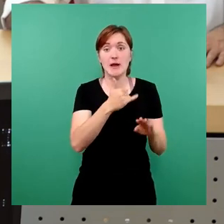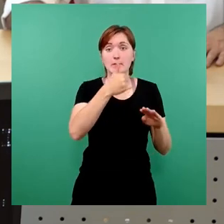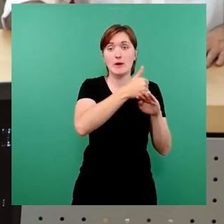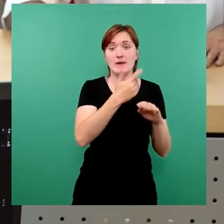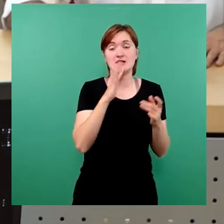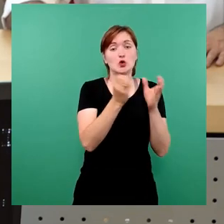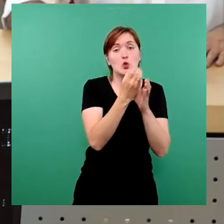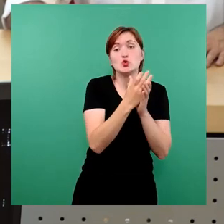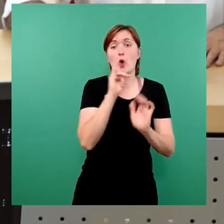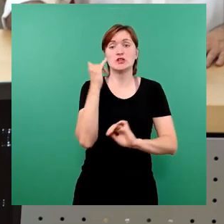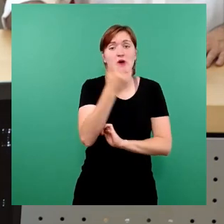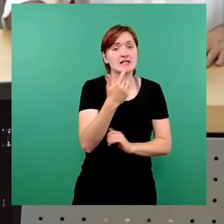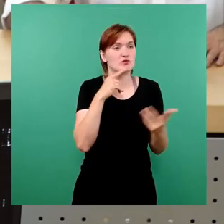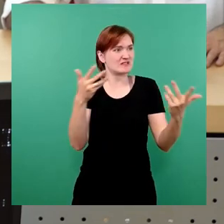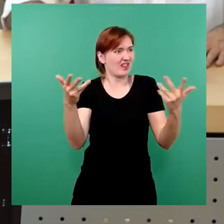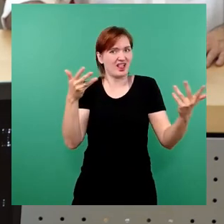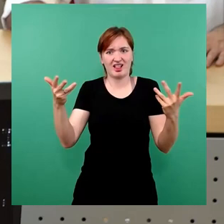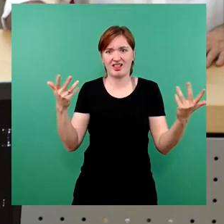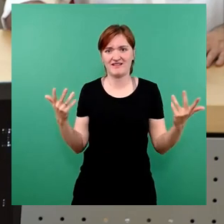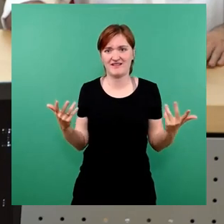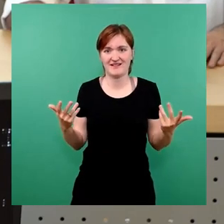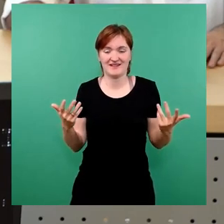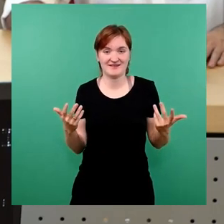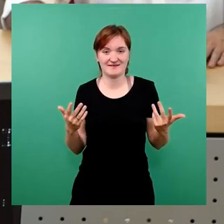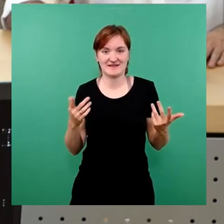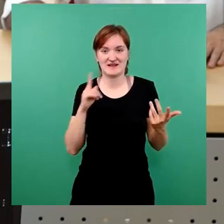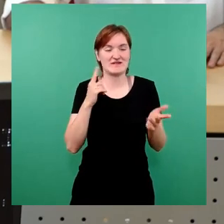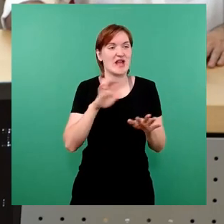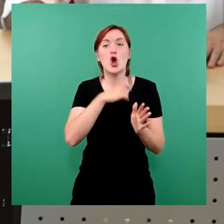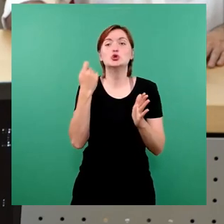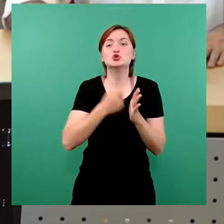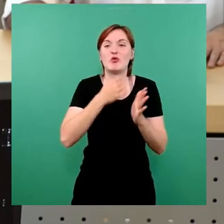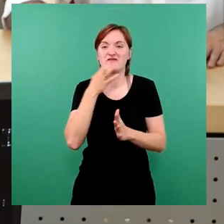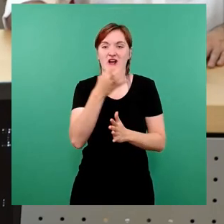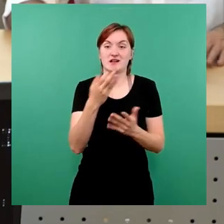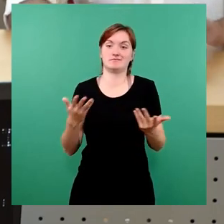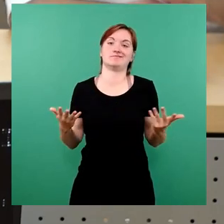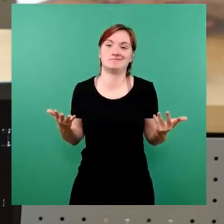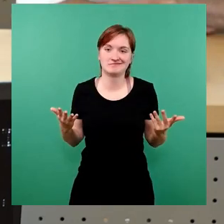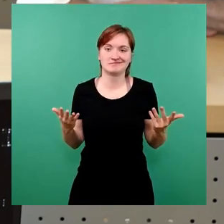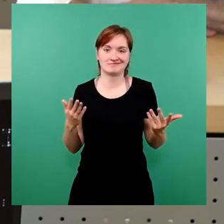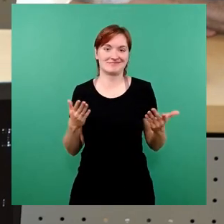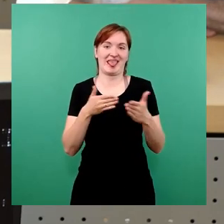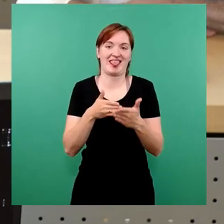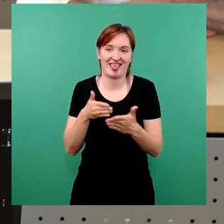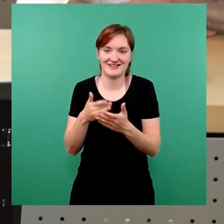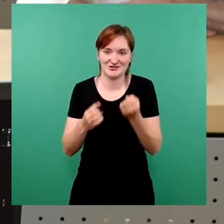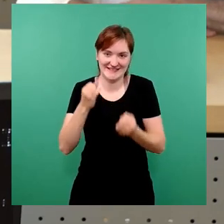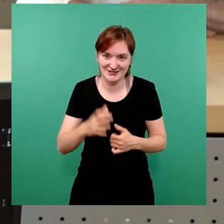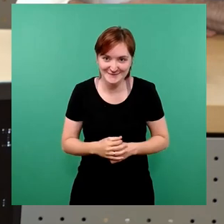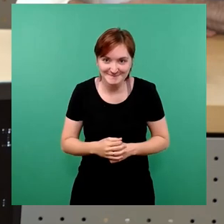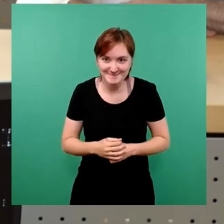Kultur, Tourismus, irgendwie. Also, in der Schuldfrage können wir eine Weile hin und her legen. Nee, aber,